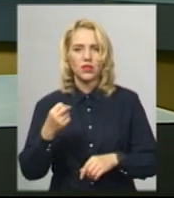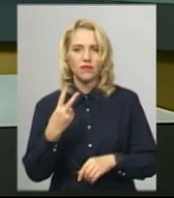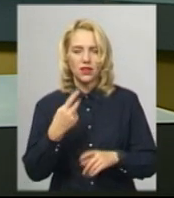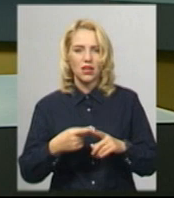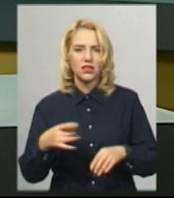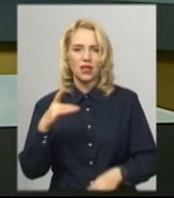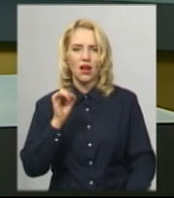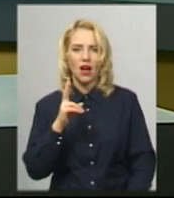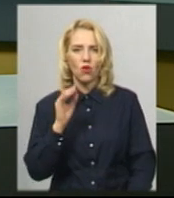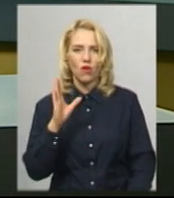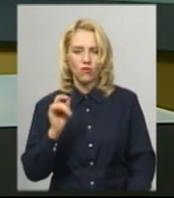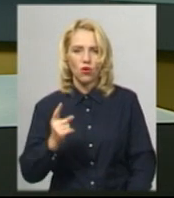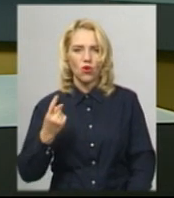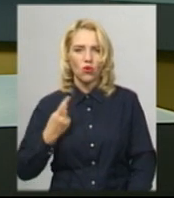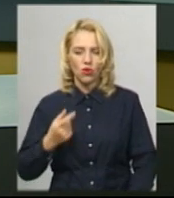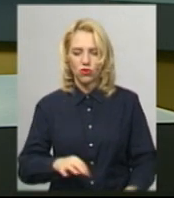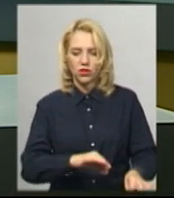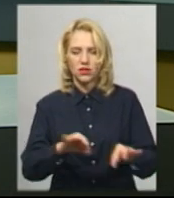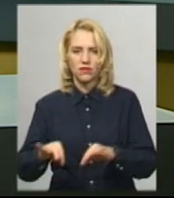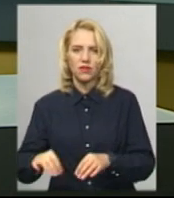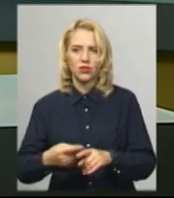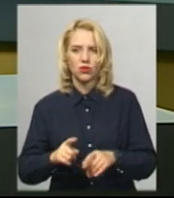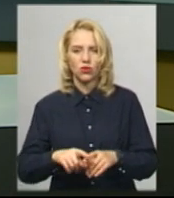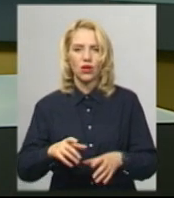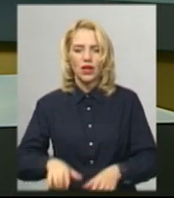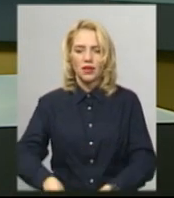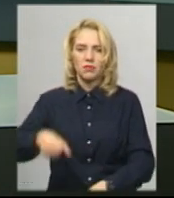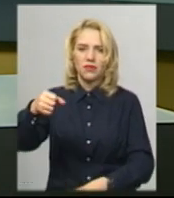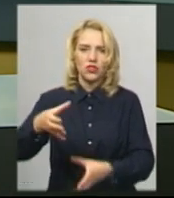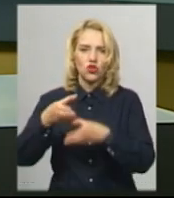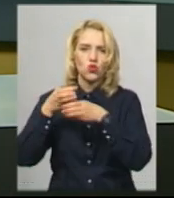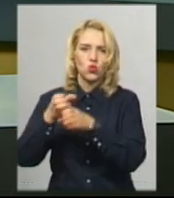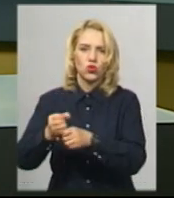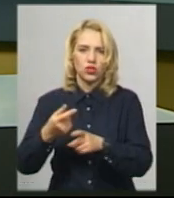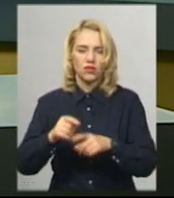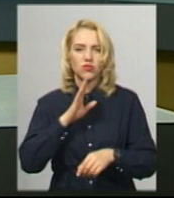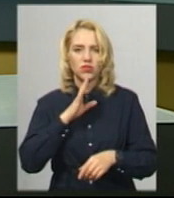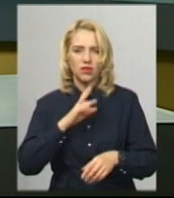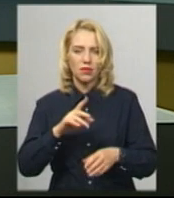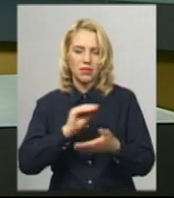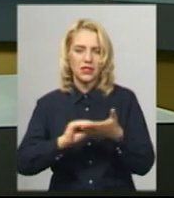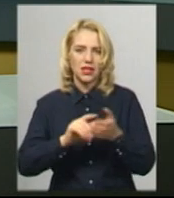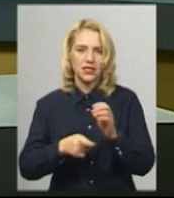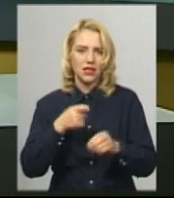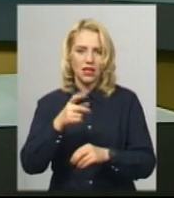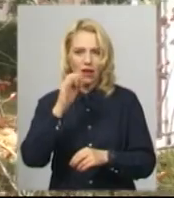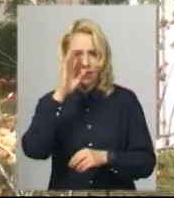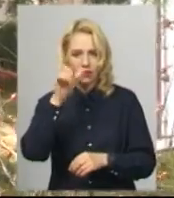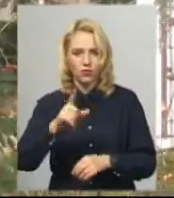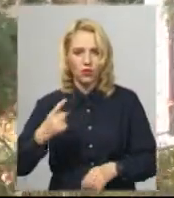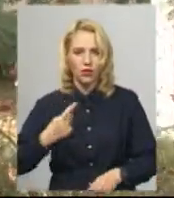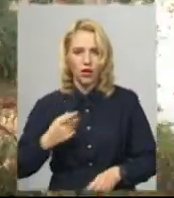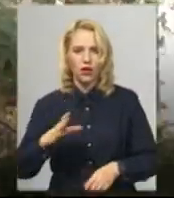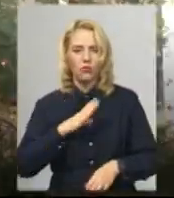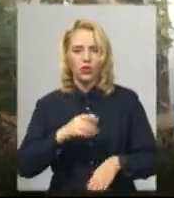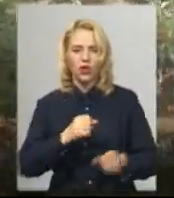обласного центру. Охоронник вивів його та підвішуючи душив. Олена Голубнича написала на чоловіка заяву до поліції. Була